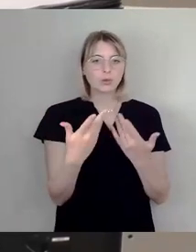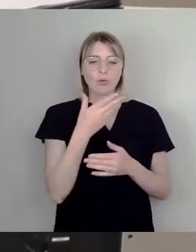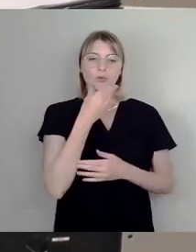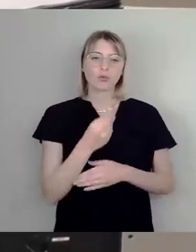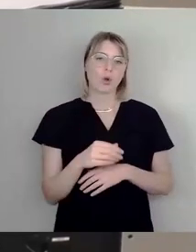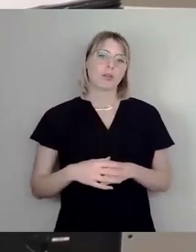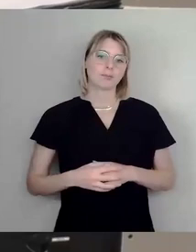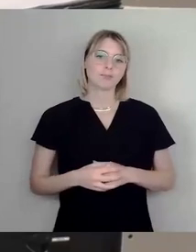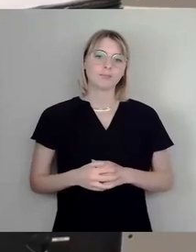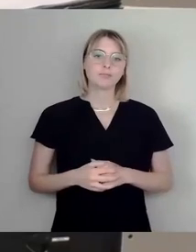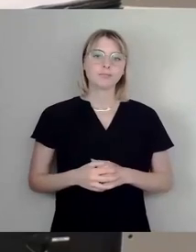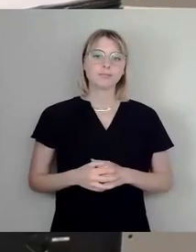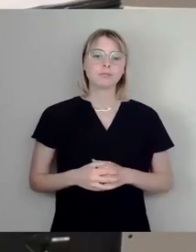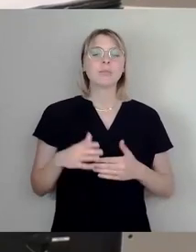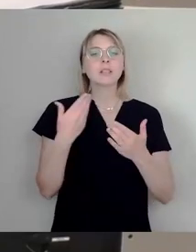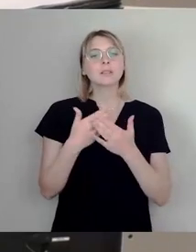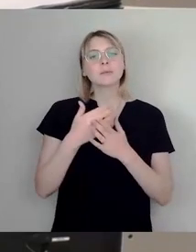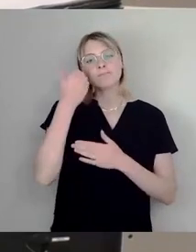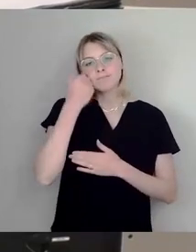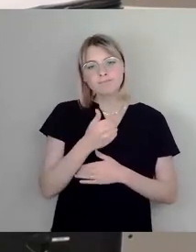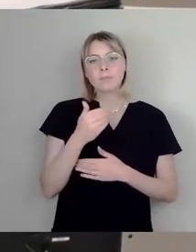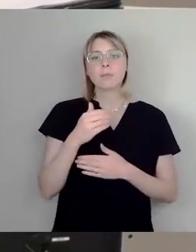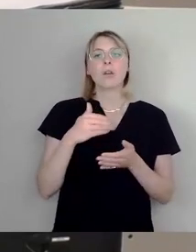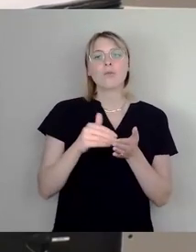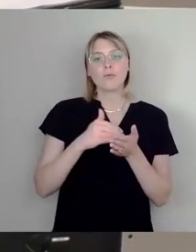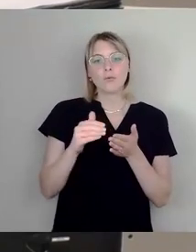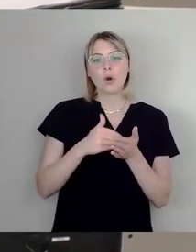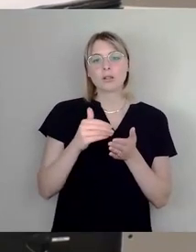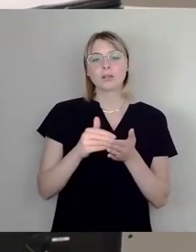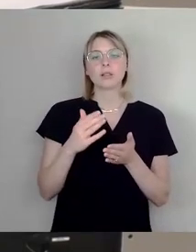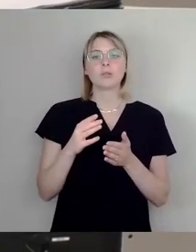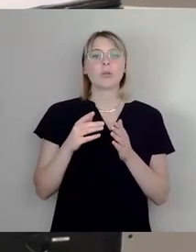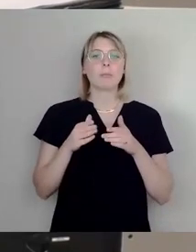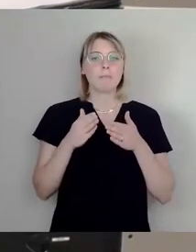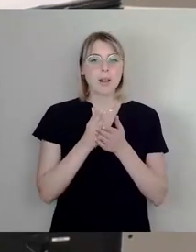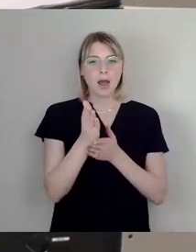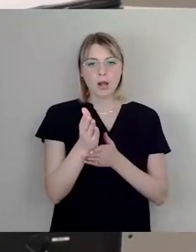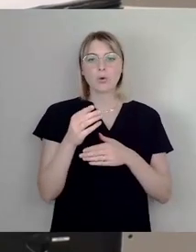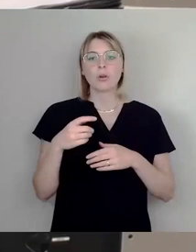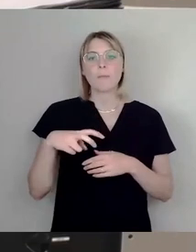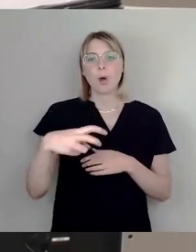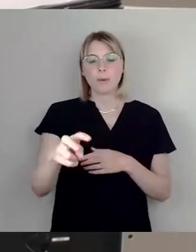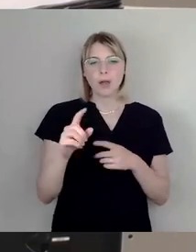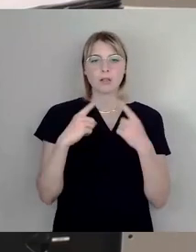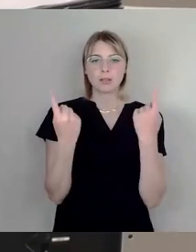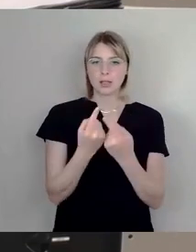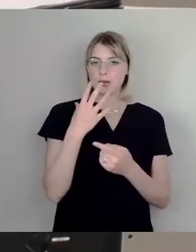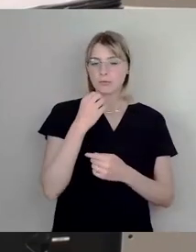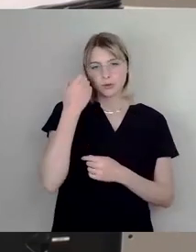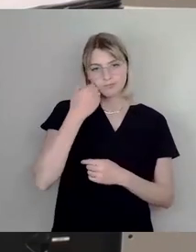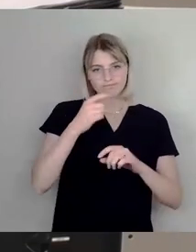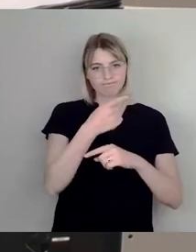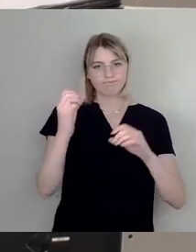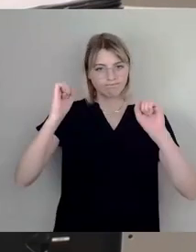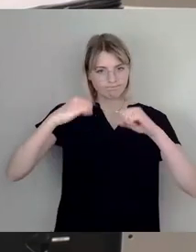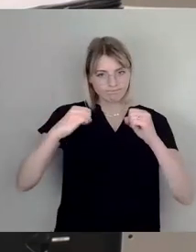Ja, insofern bitten wir um Zustimmung der Fortsetzung der Planungs und Promenadenring. Aber wie gesagt, er kann schöner werden. Hier ist